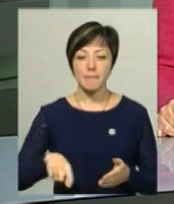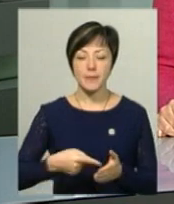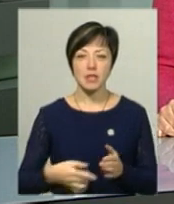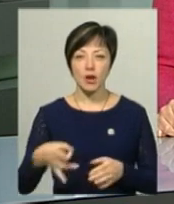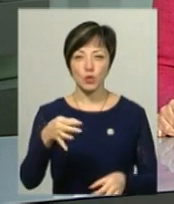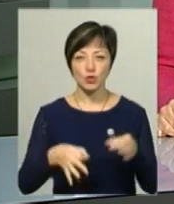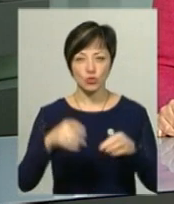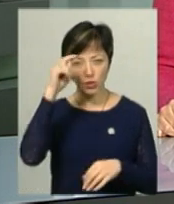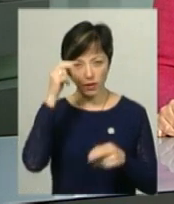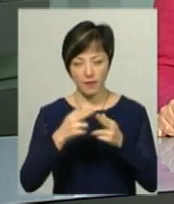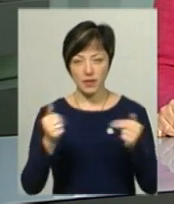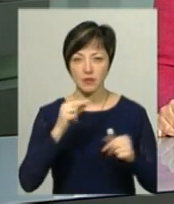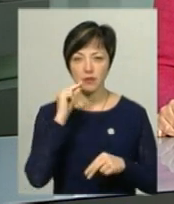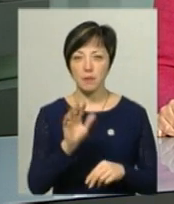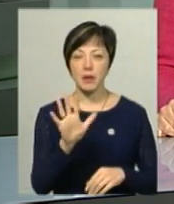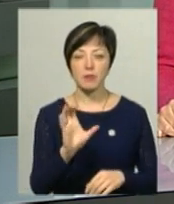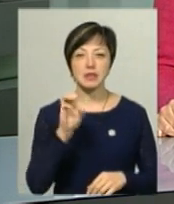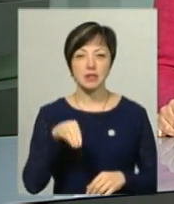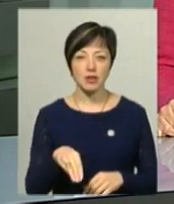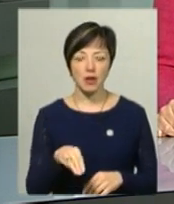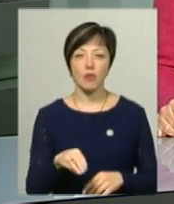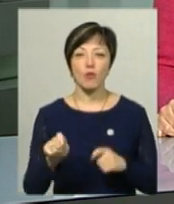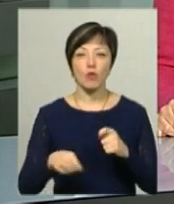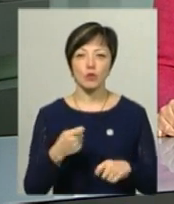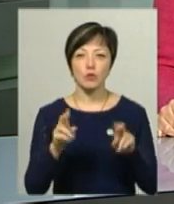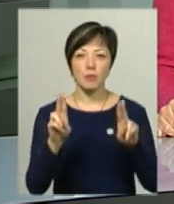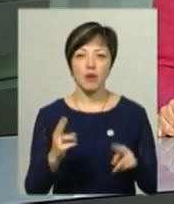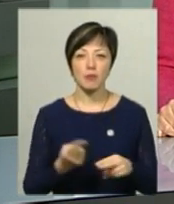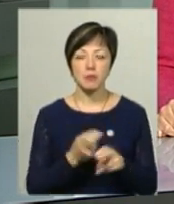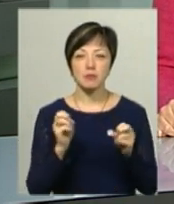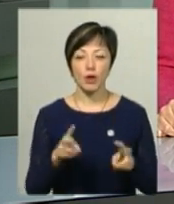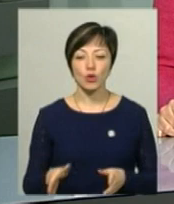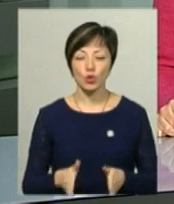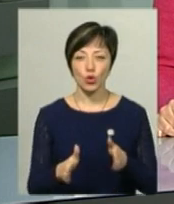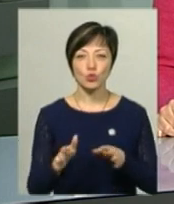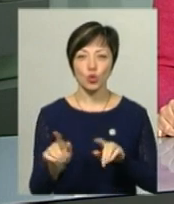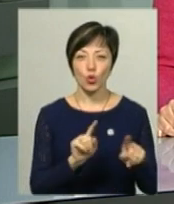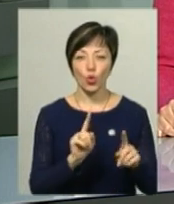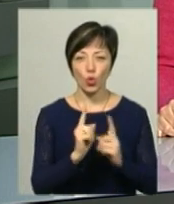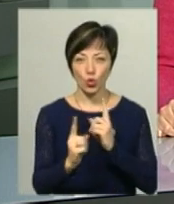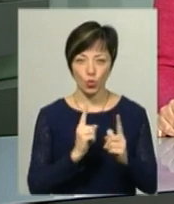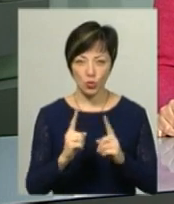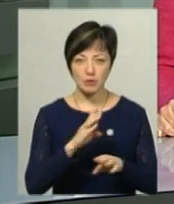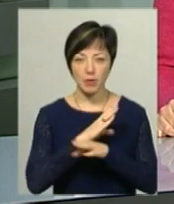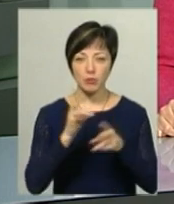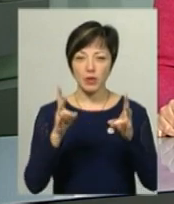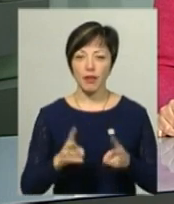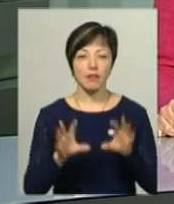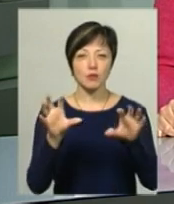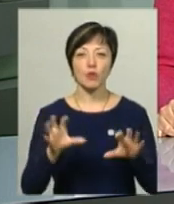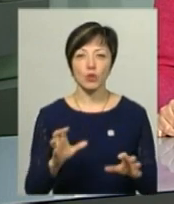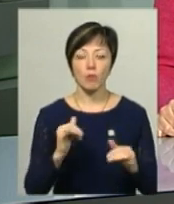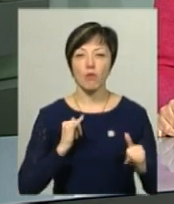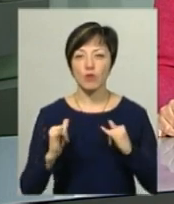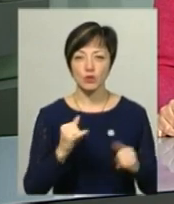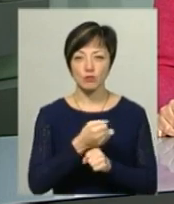Чоловіка визнали винним за п'ятьма статтями, а саме порушення правил безпеки дорожнього руху, що спричинило смерть потерпілого, незаконне поводження